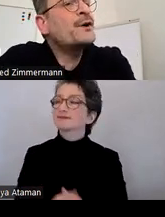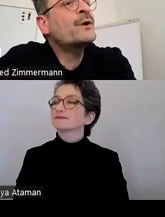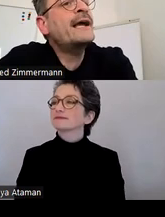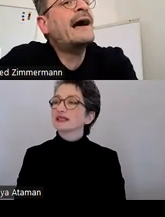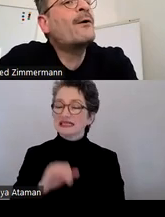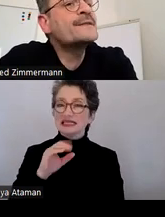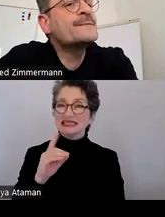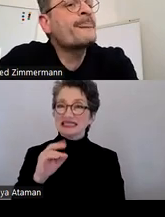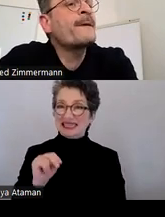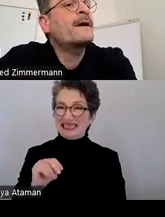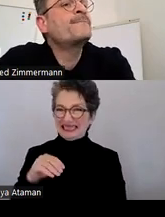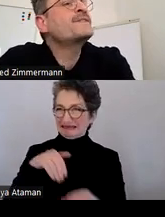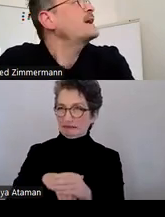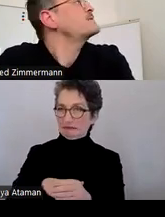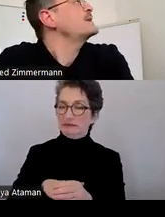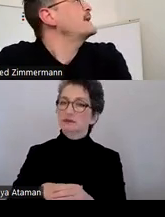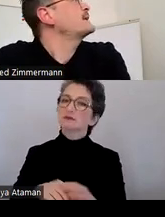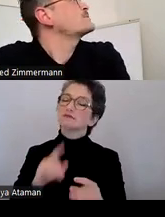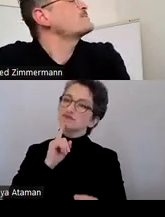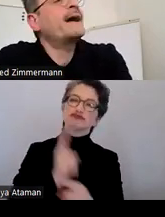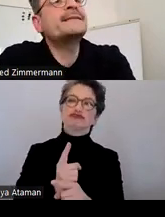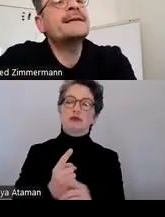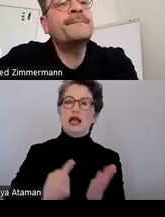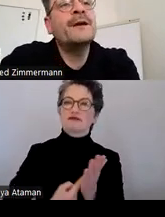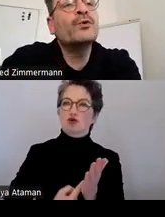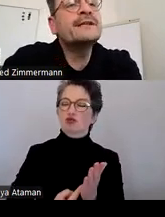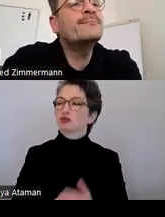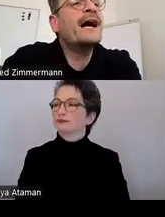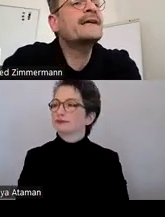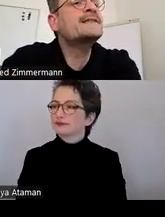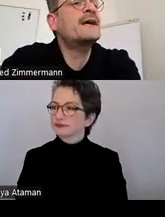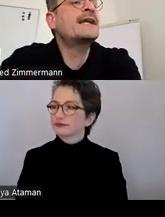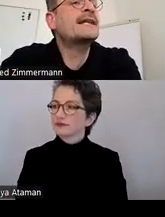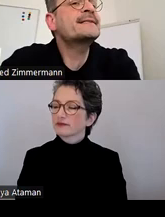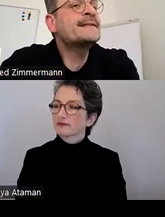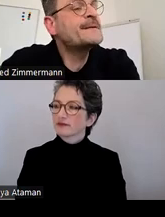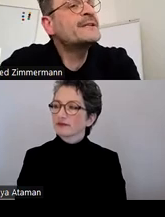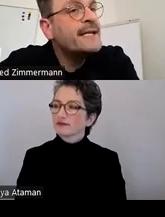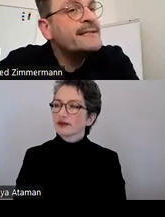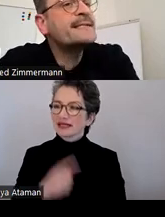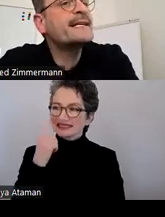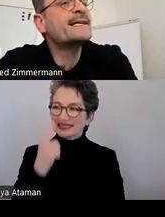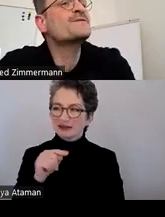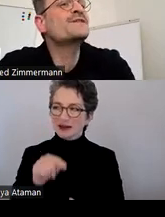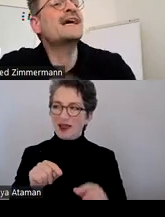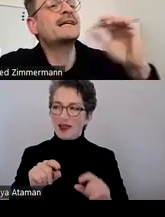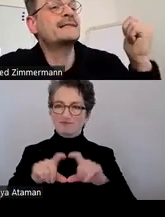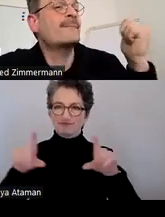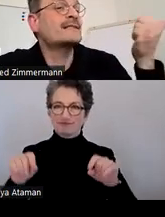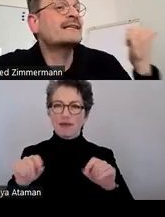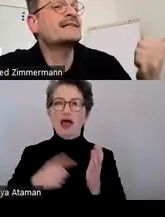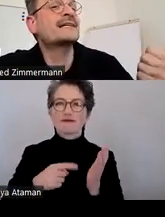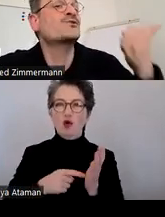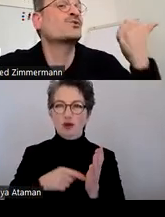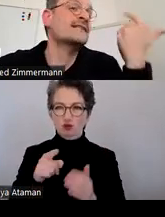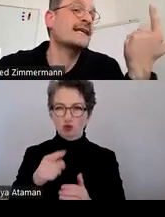Anforderungen heraus, die also in der linken Spalte im unteren Bereich benannt sind. Und hier sehen Sie jetzt also wieder das